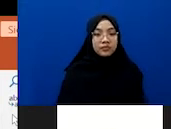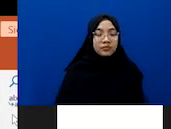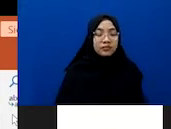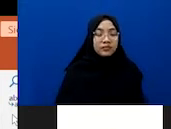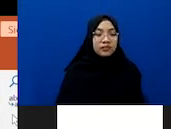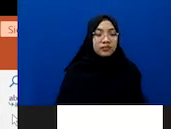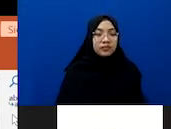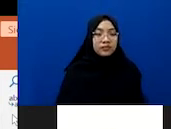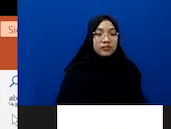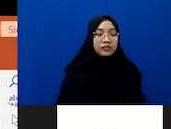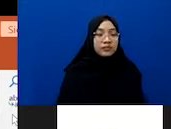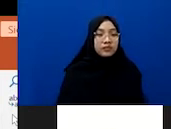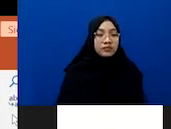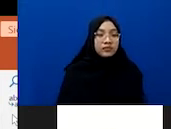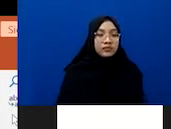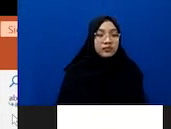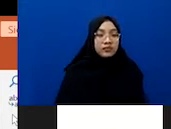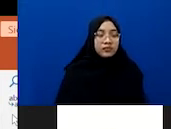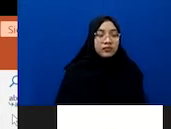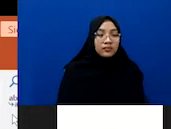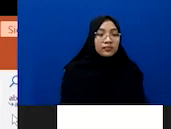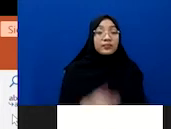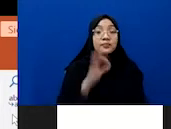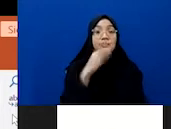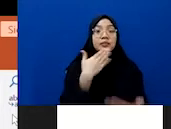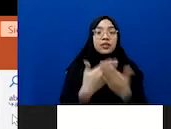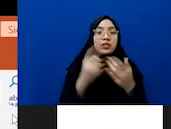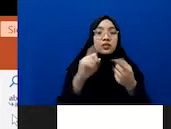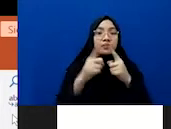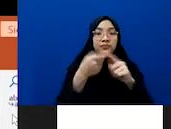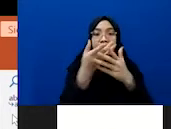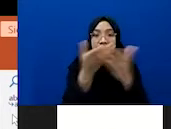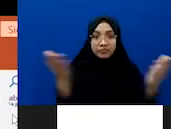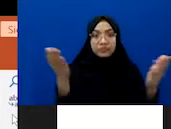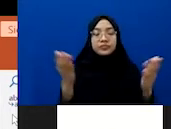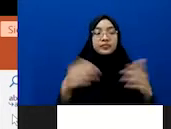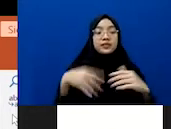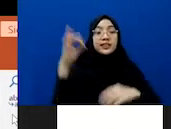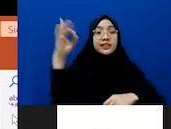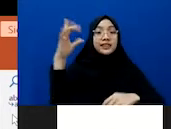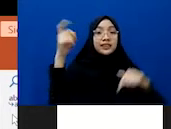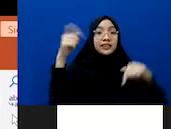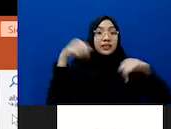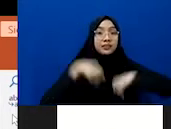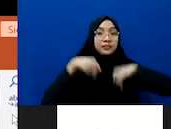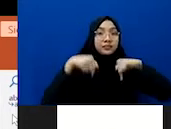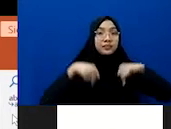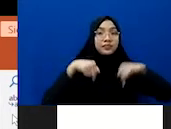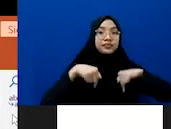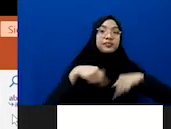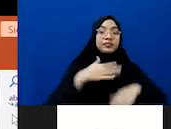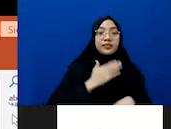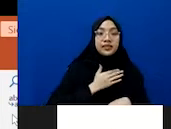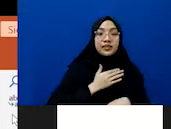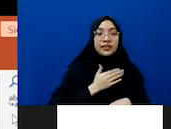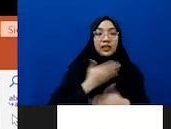Oke, ya. Terima kasih kawan-kawan. Siang ini kebetulan saya